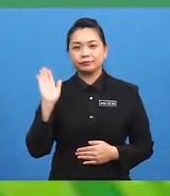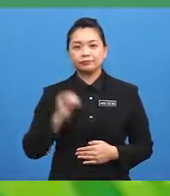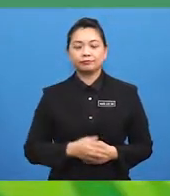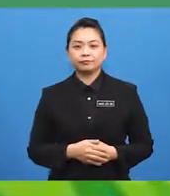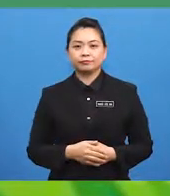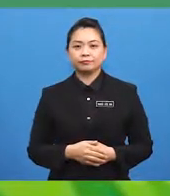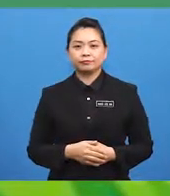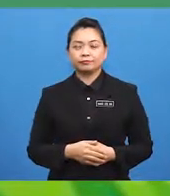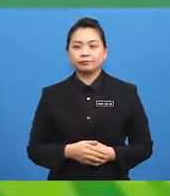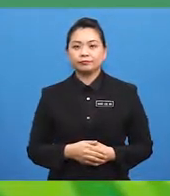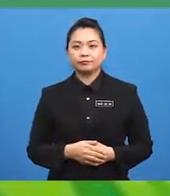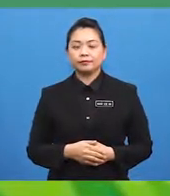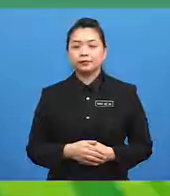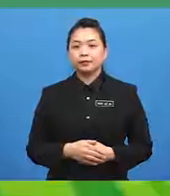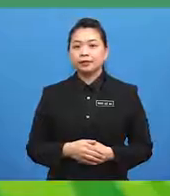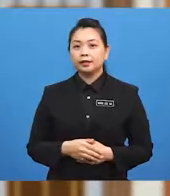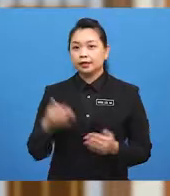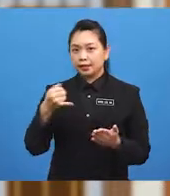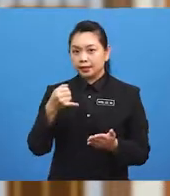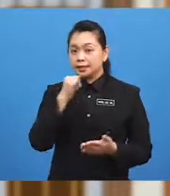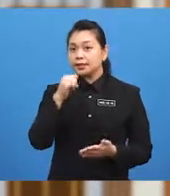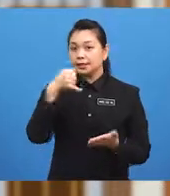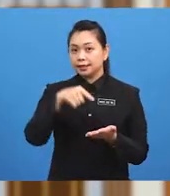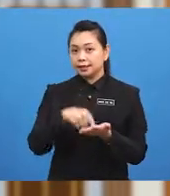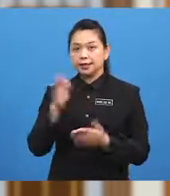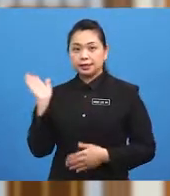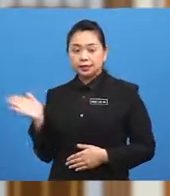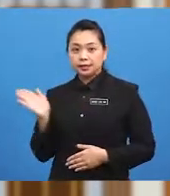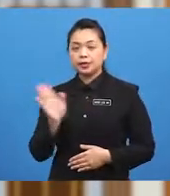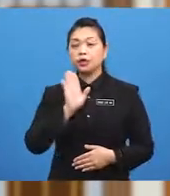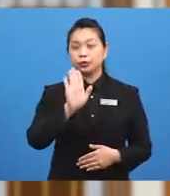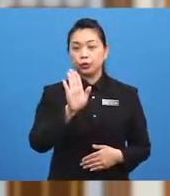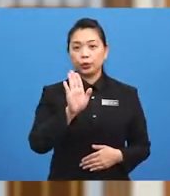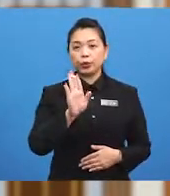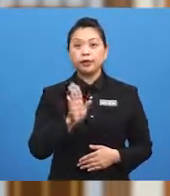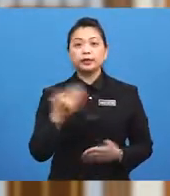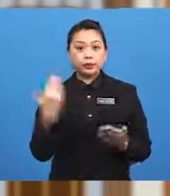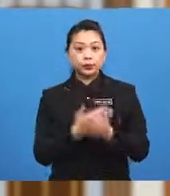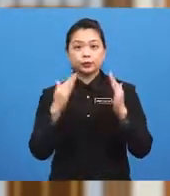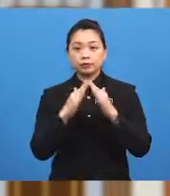Ini rumah baru kamu? Oh, selamat YOLO.